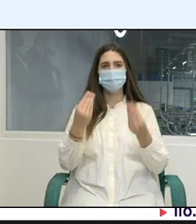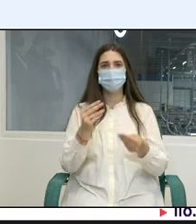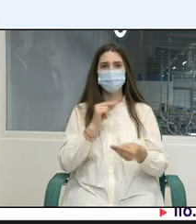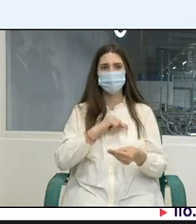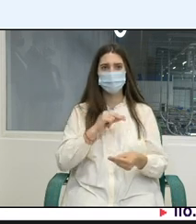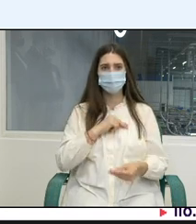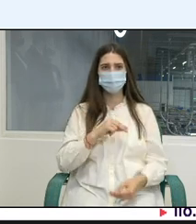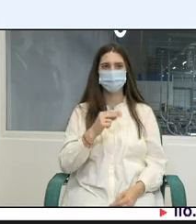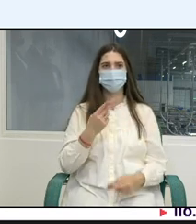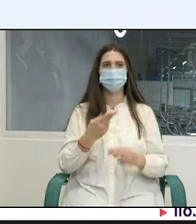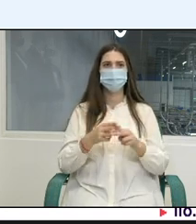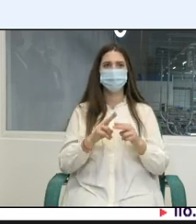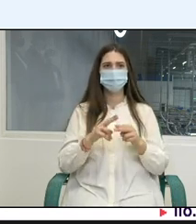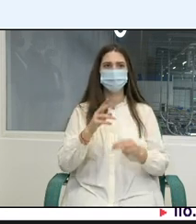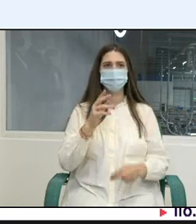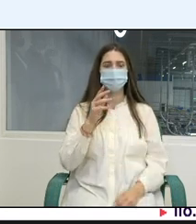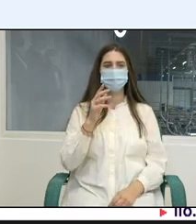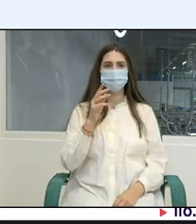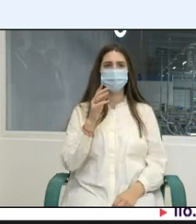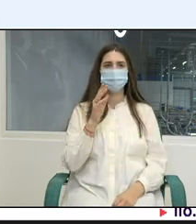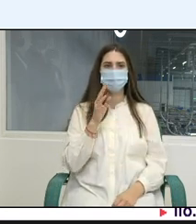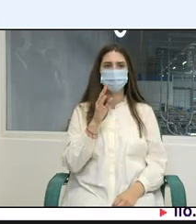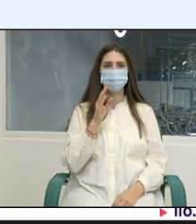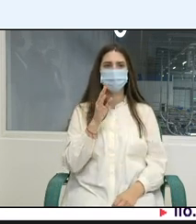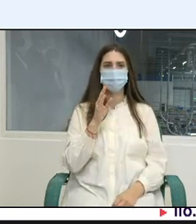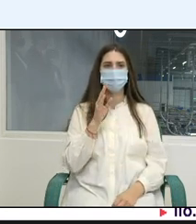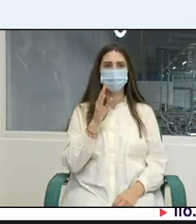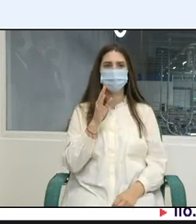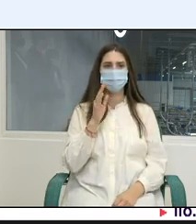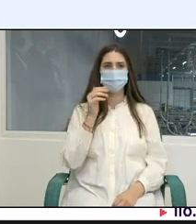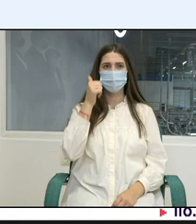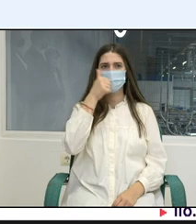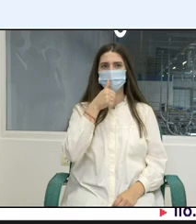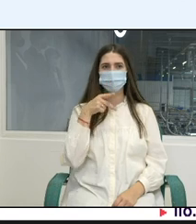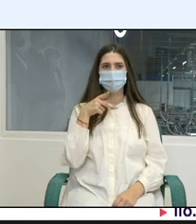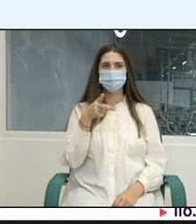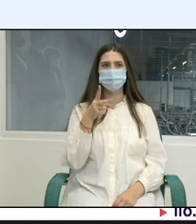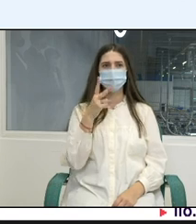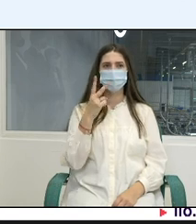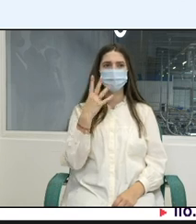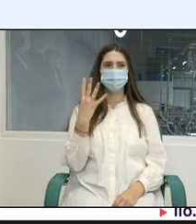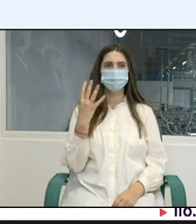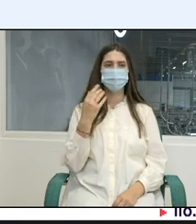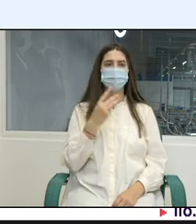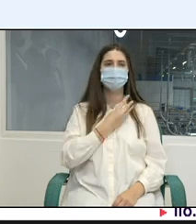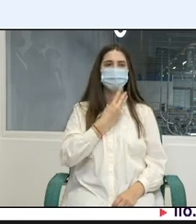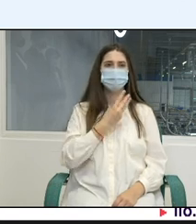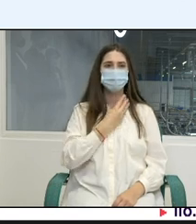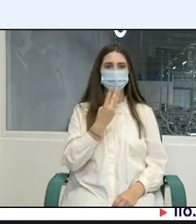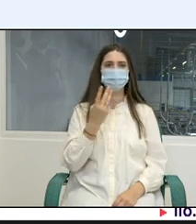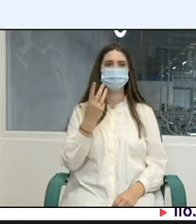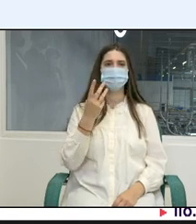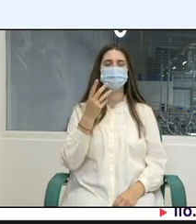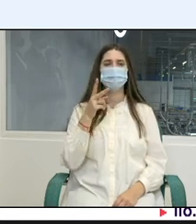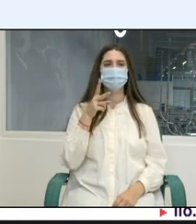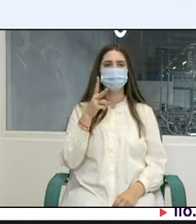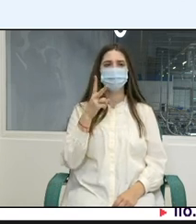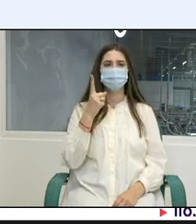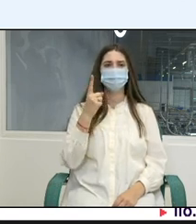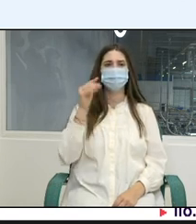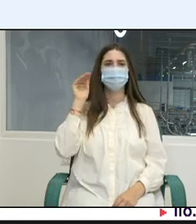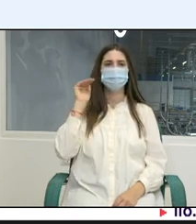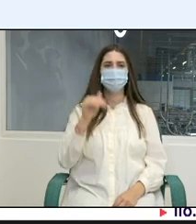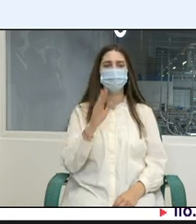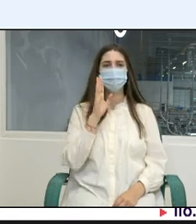întreprinsă în ultimii ani. și vedem aici ținta ambițioasă că până la sfârșitul anului 2024 vrem să reușim să ajungem până la 21